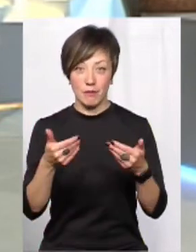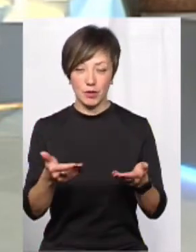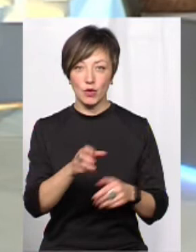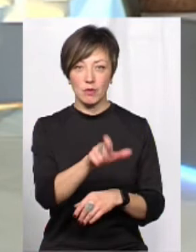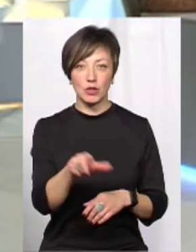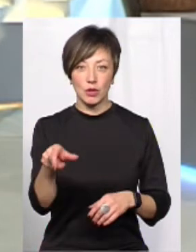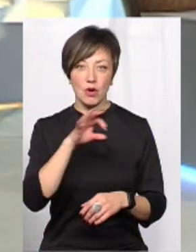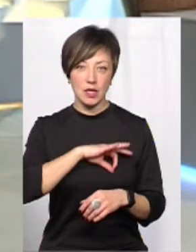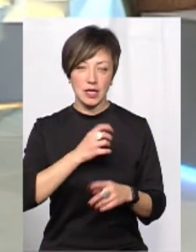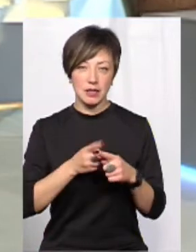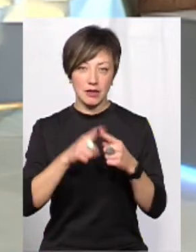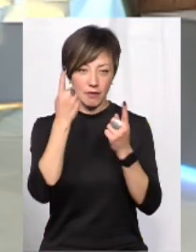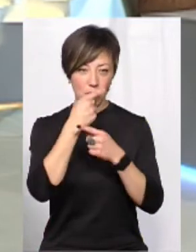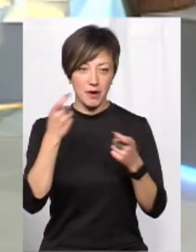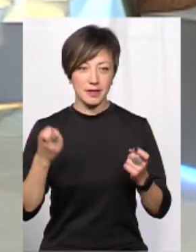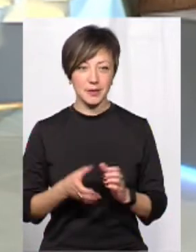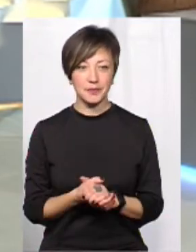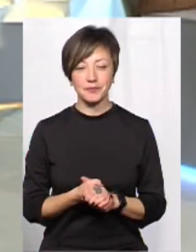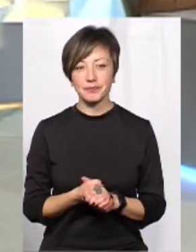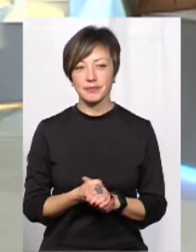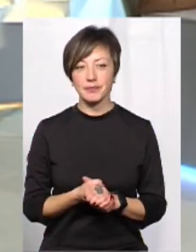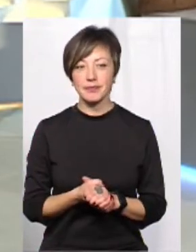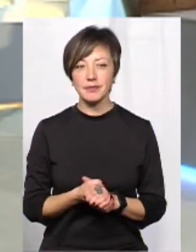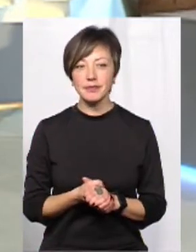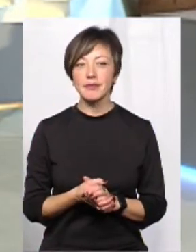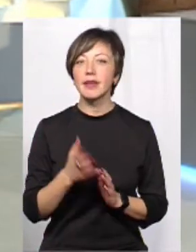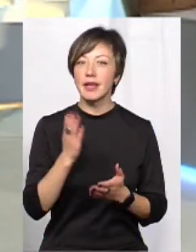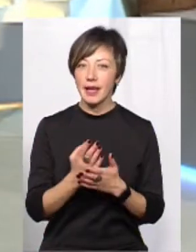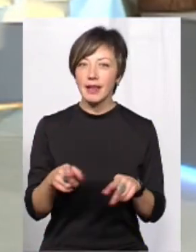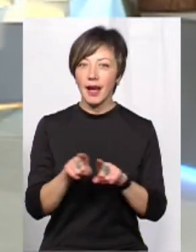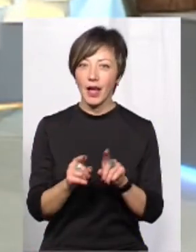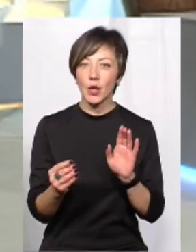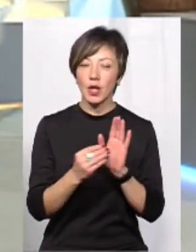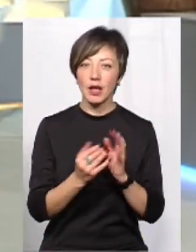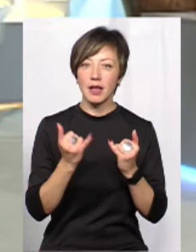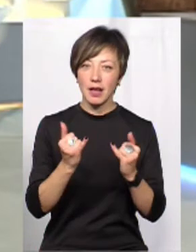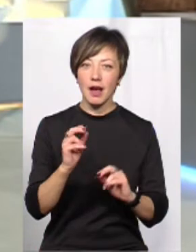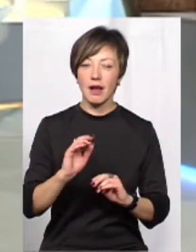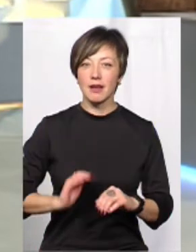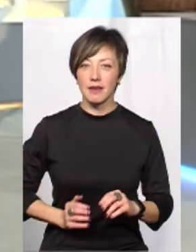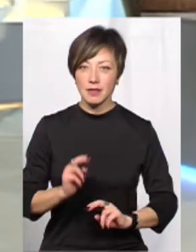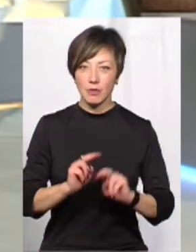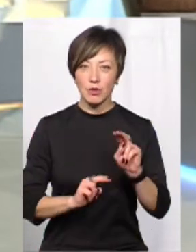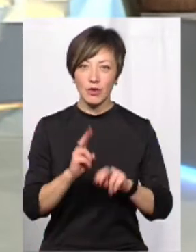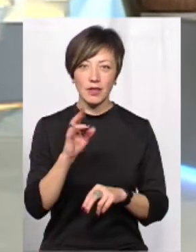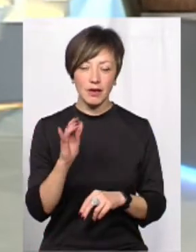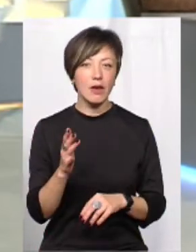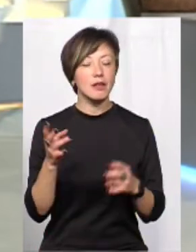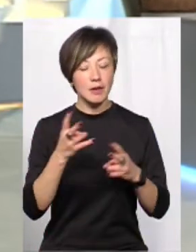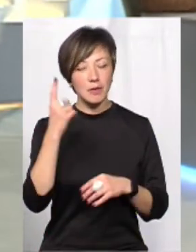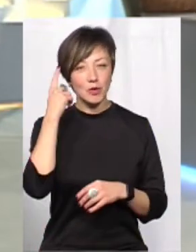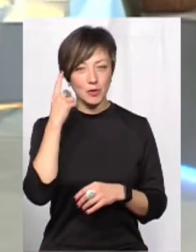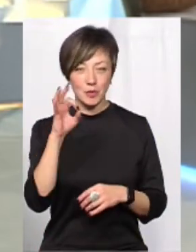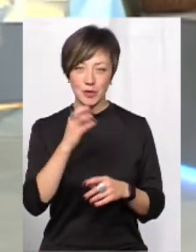людям користатись тою інформацією. Робіть такий додаток для забудовників. Для забудовників? Ну, можливо, варто буде